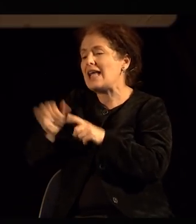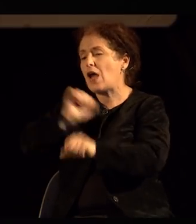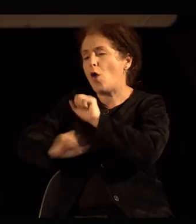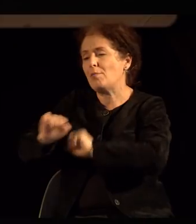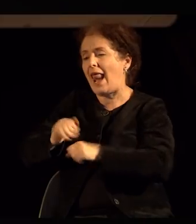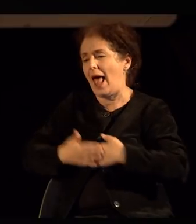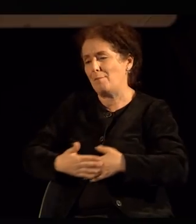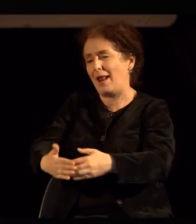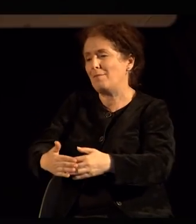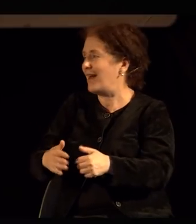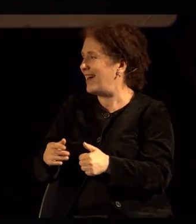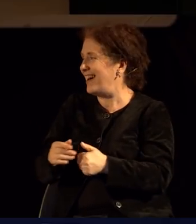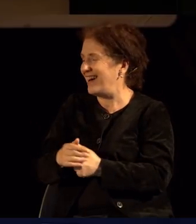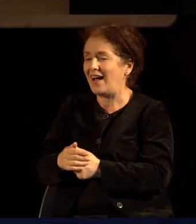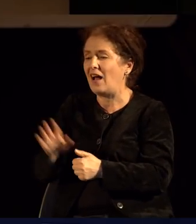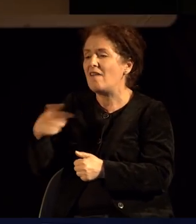смириме.